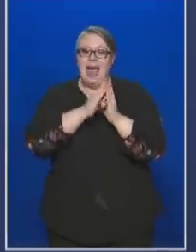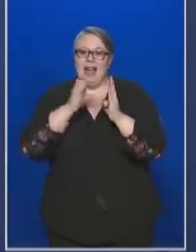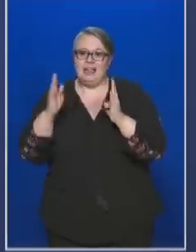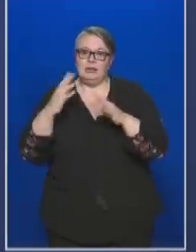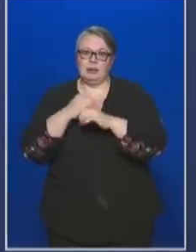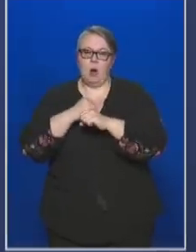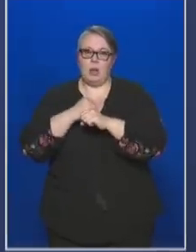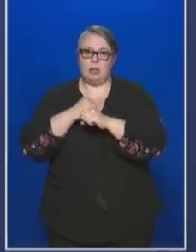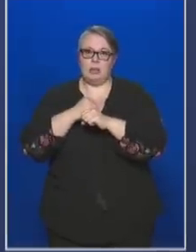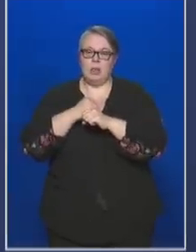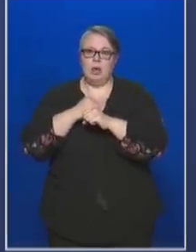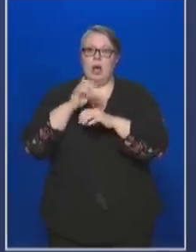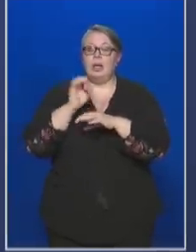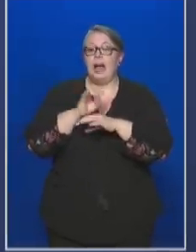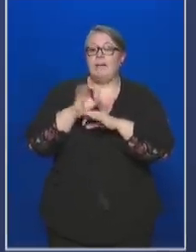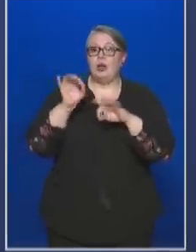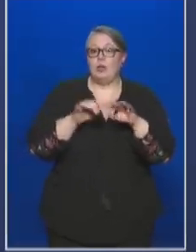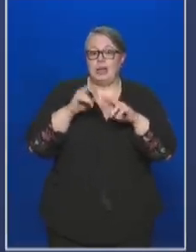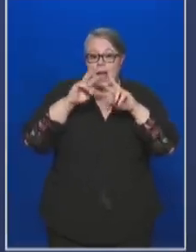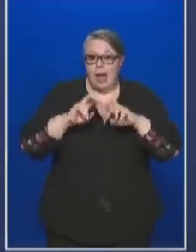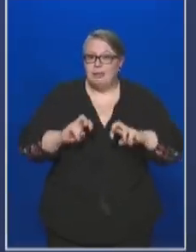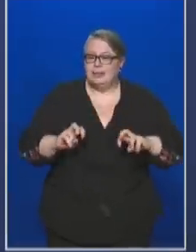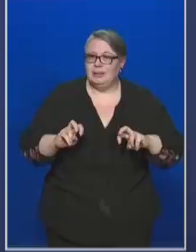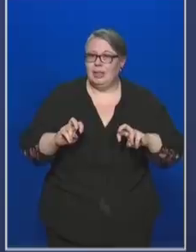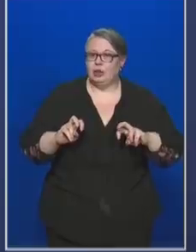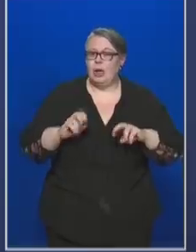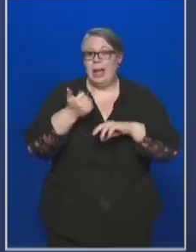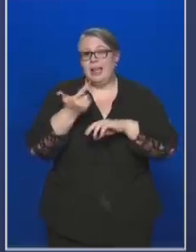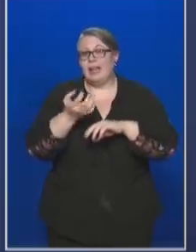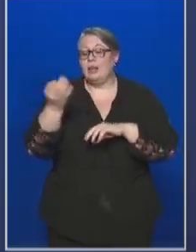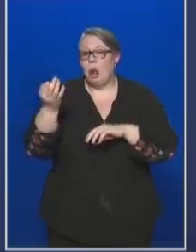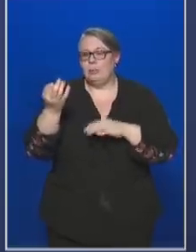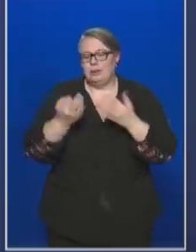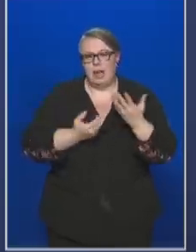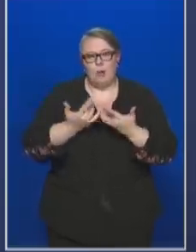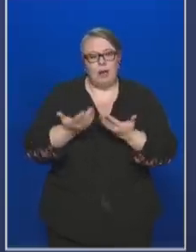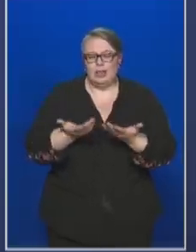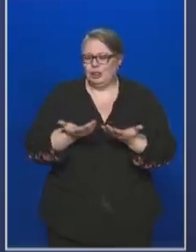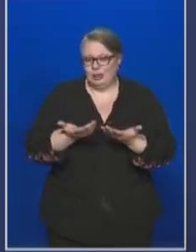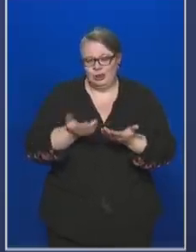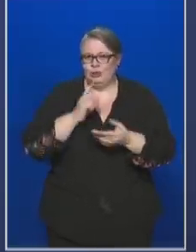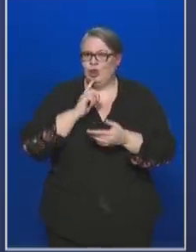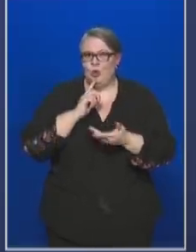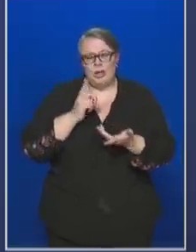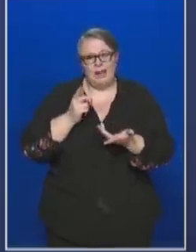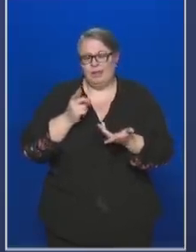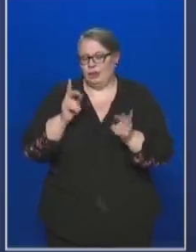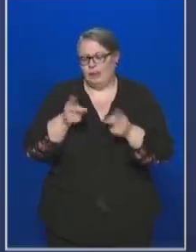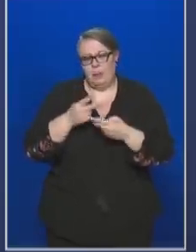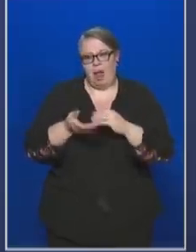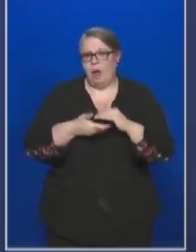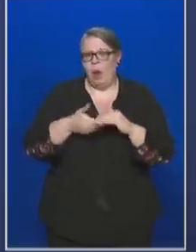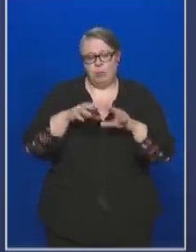tartania, hiszen egy járványügyi elemzésnél egy-két napos számodat az nem képezheti alapját